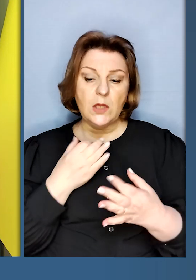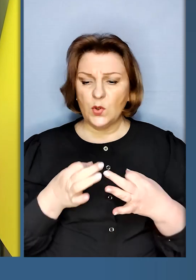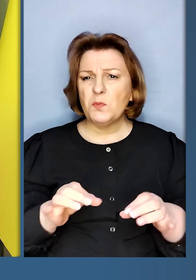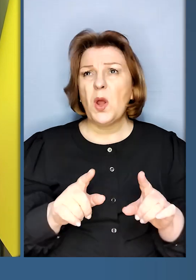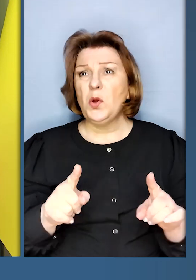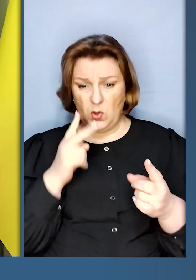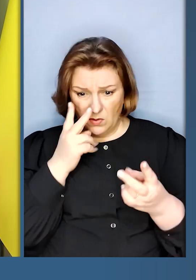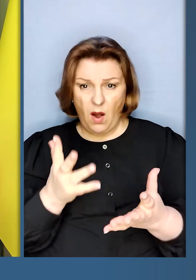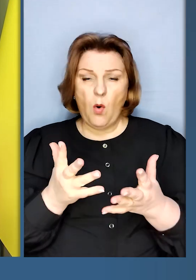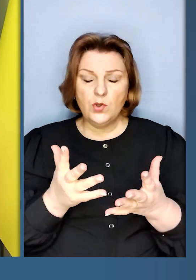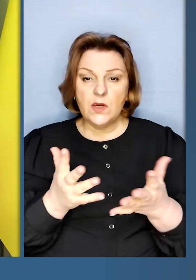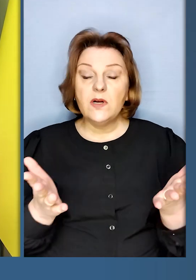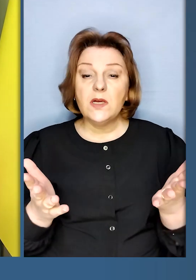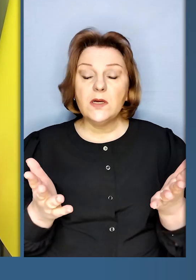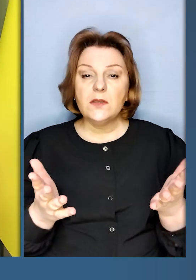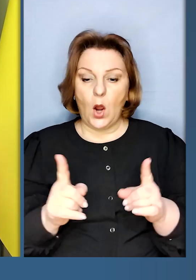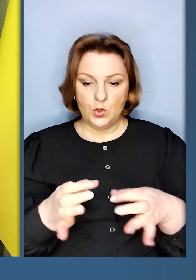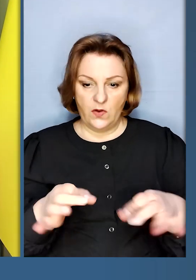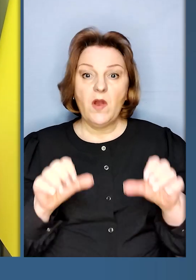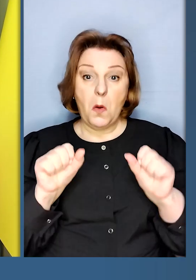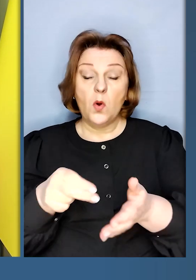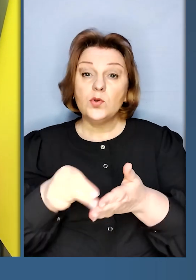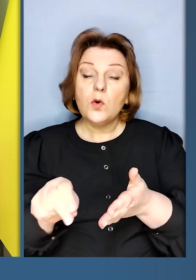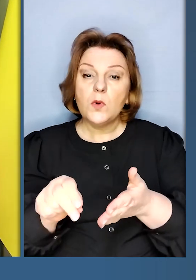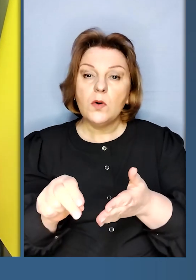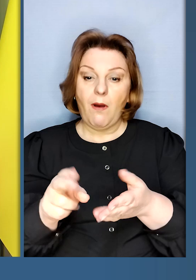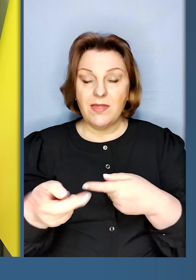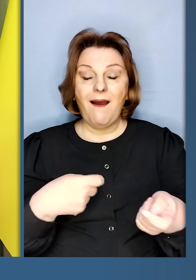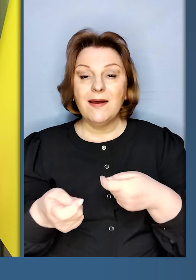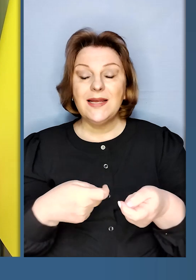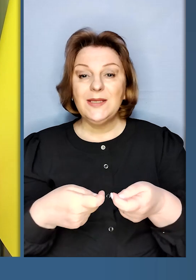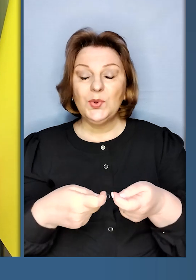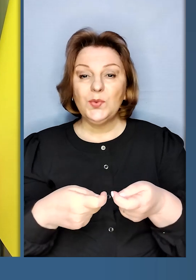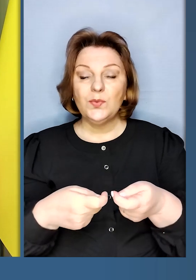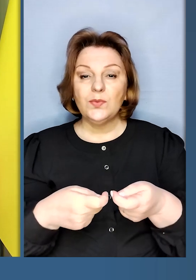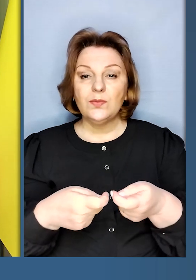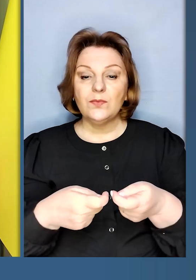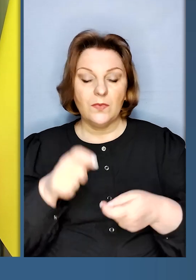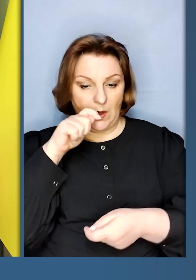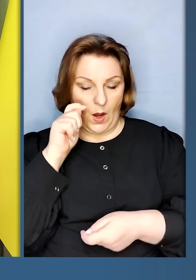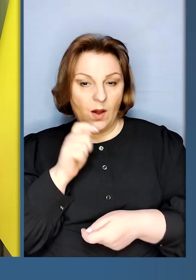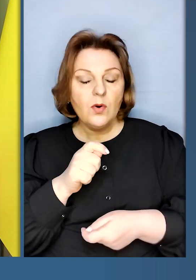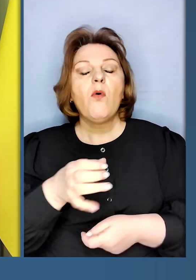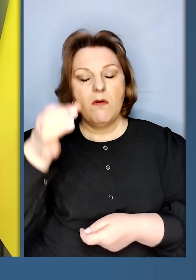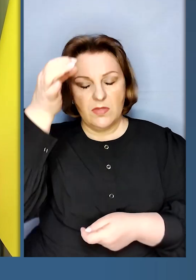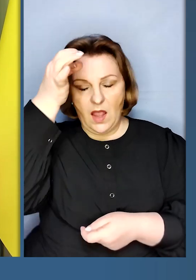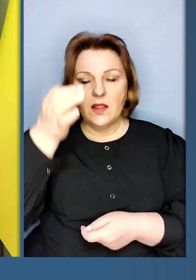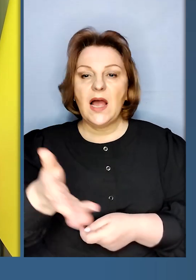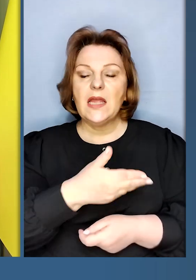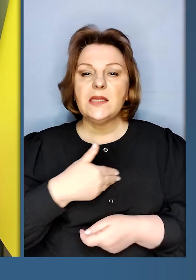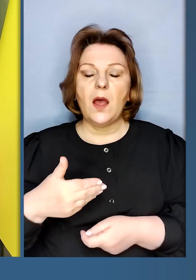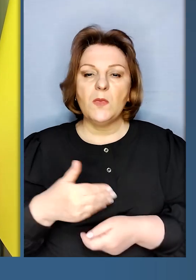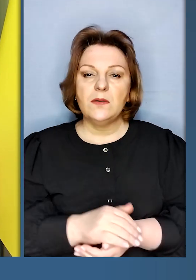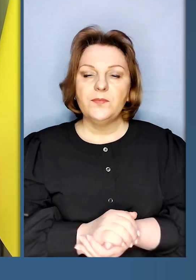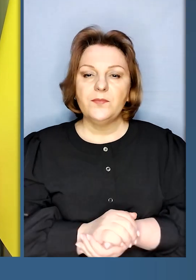що свобода це щось очевидне, що свободу можна купити на ринку. Україна нагадала нам,